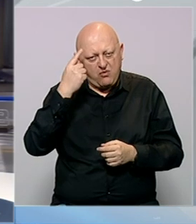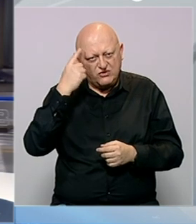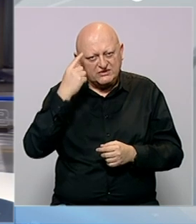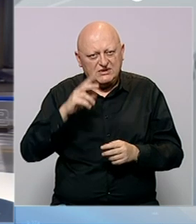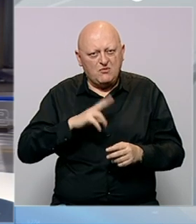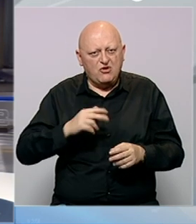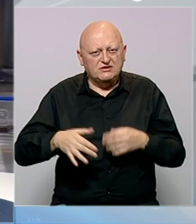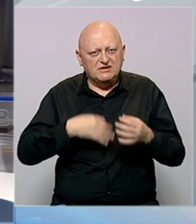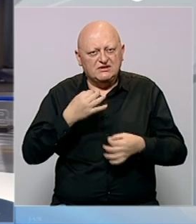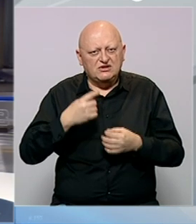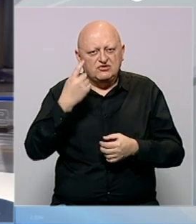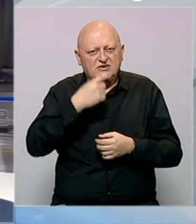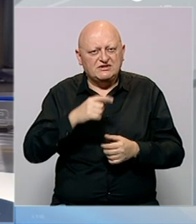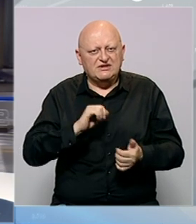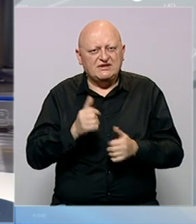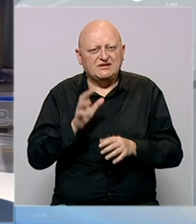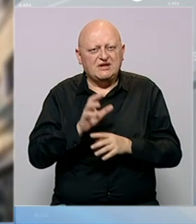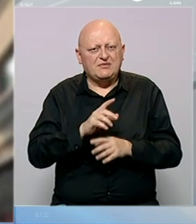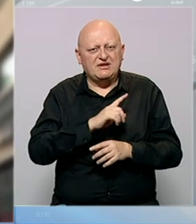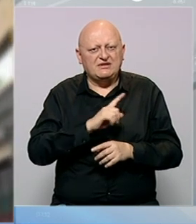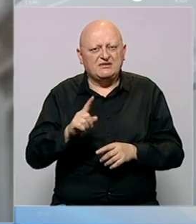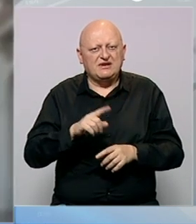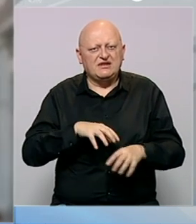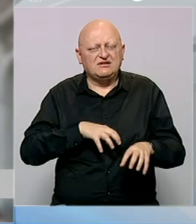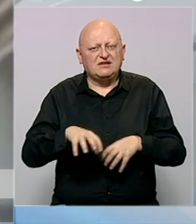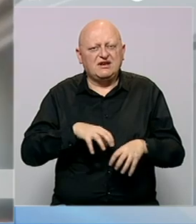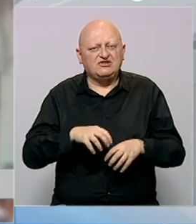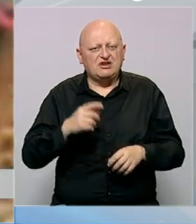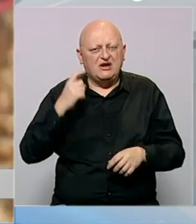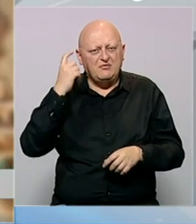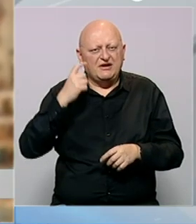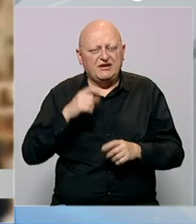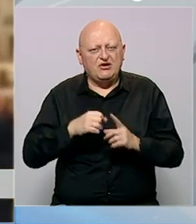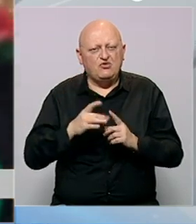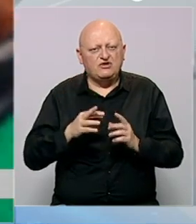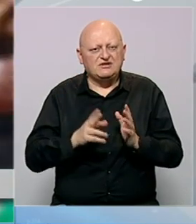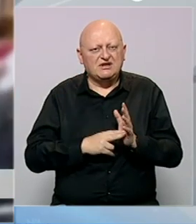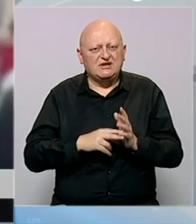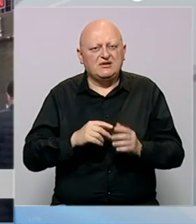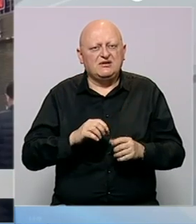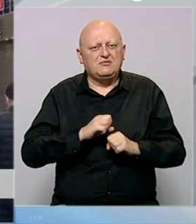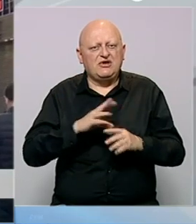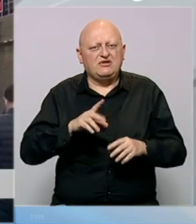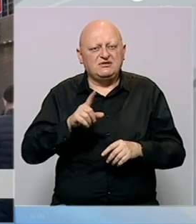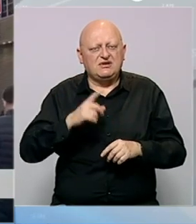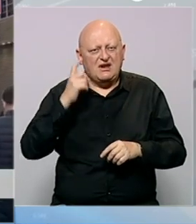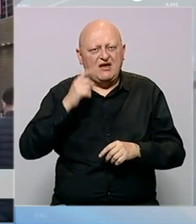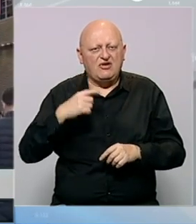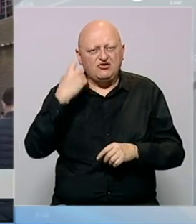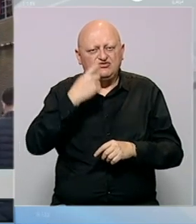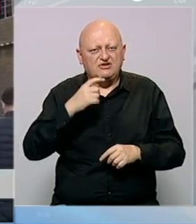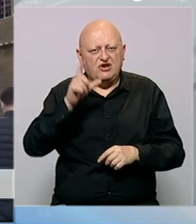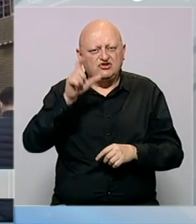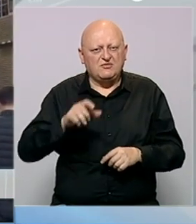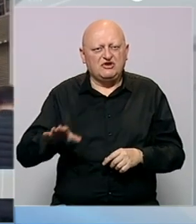policija je pokrenula istragu. Sumnja se da iza napada stoji zabranjena radnička partija Kurdistana. Mediji prenose da je glavna